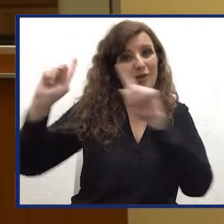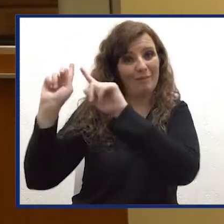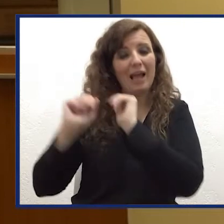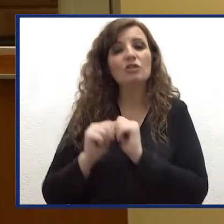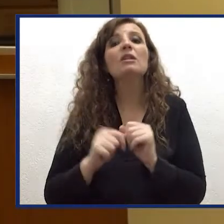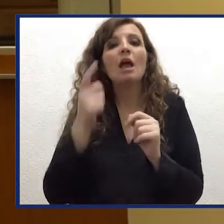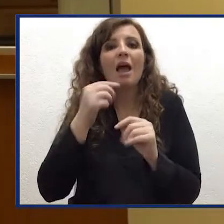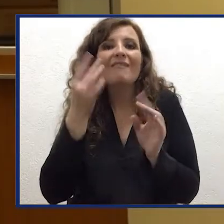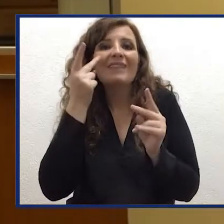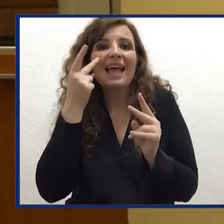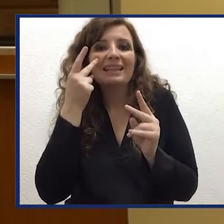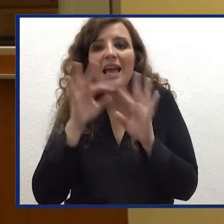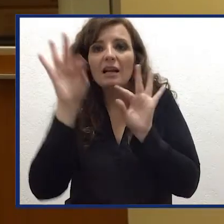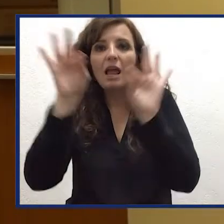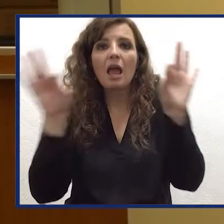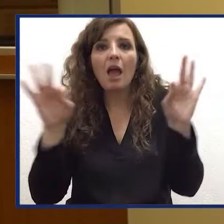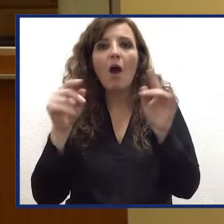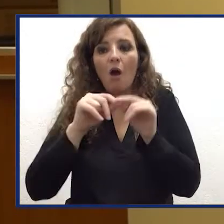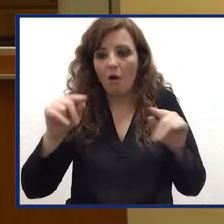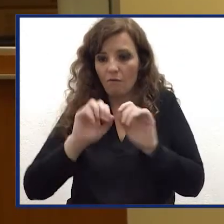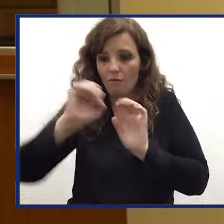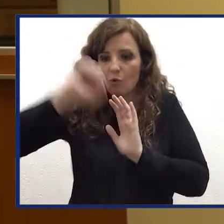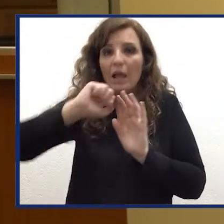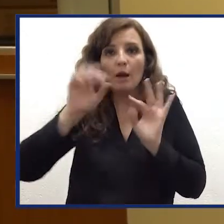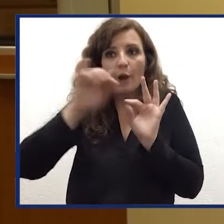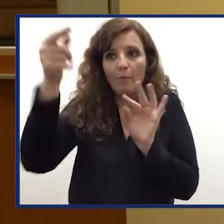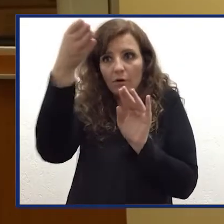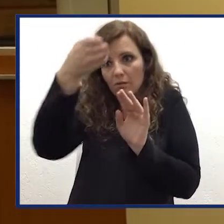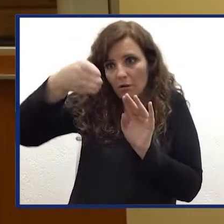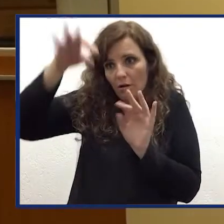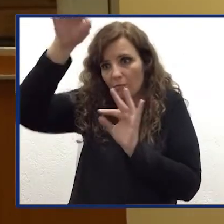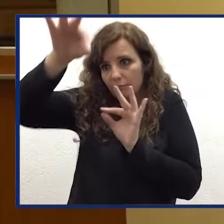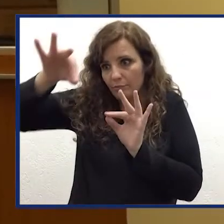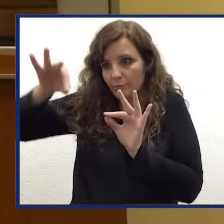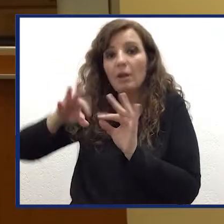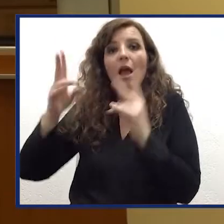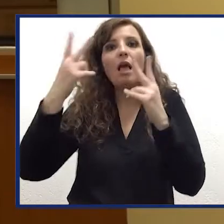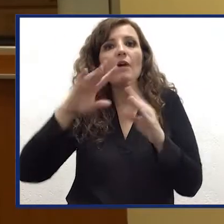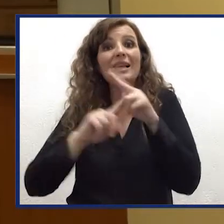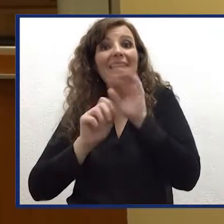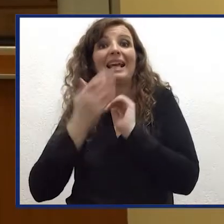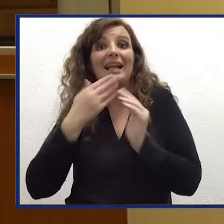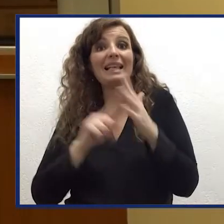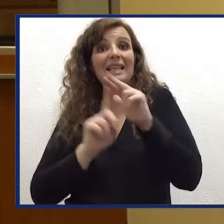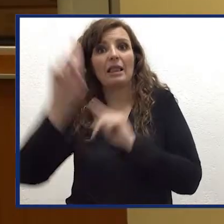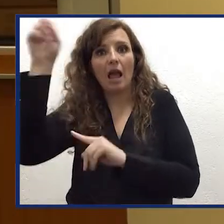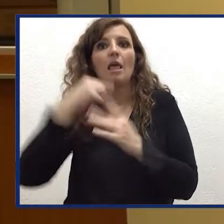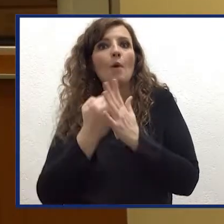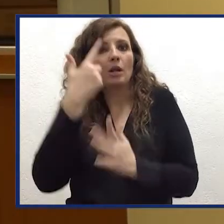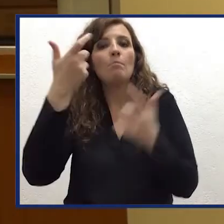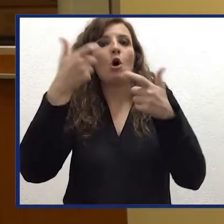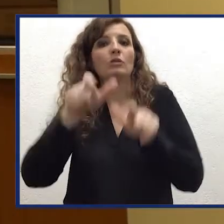mostra come i vulcani siano localizzati in gran parte lungo immagini di placca. Perché è importante l'osservazione satellitare? Perché